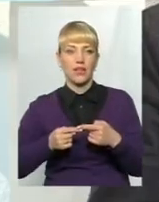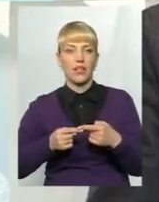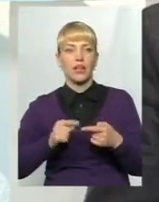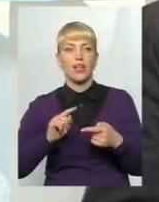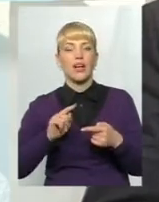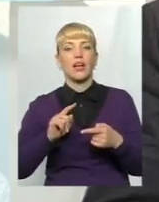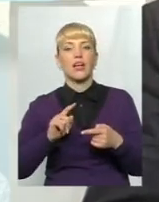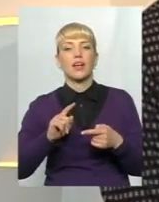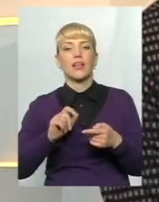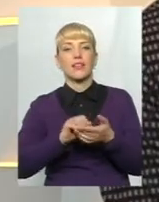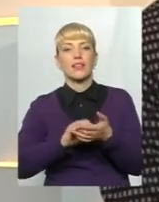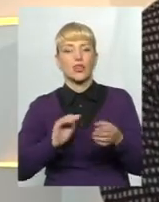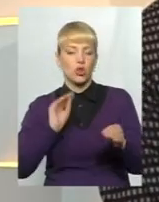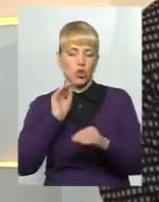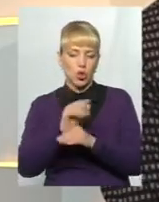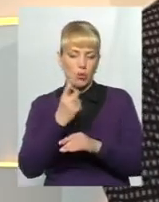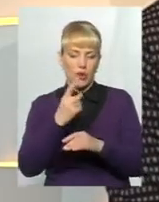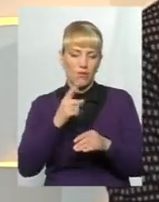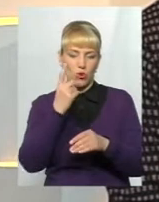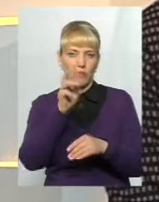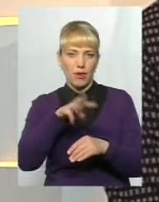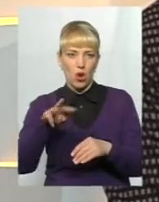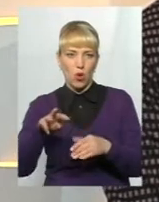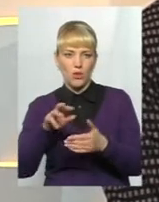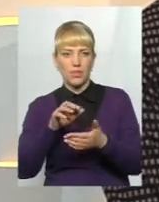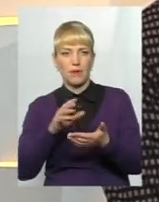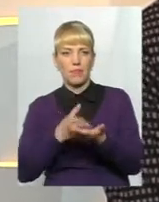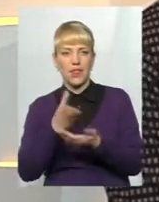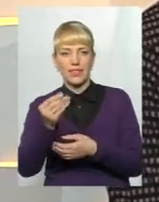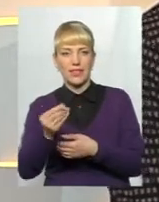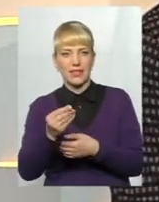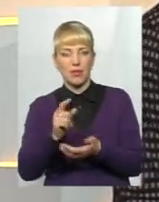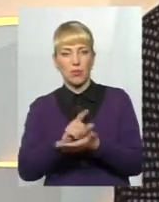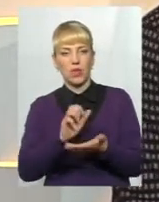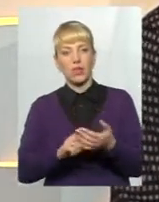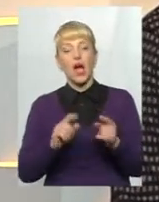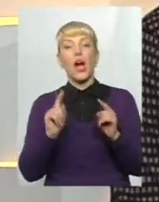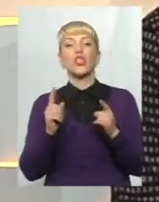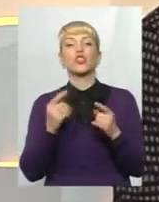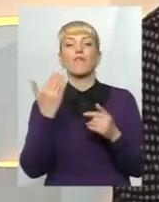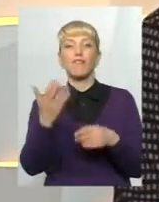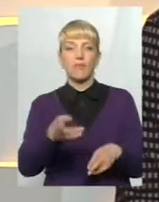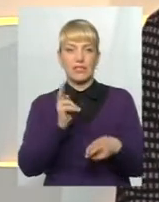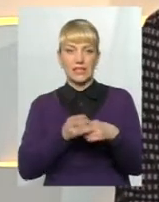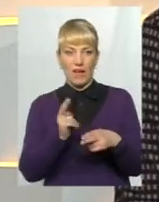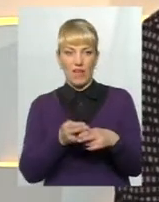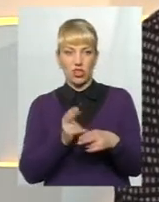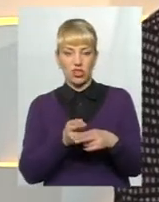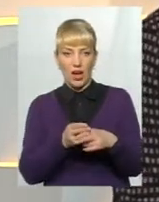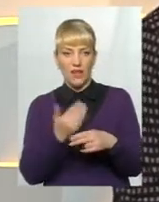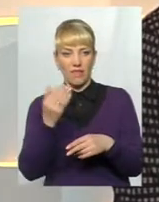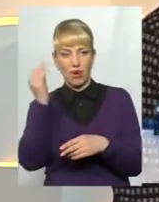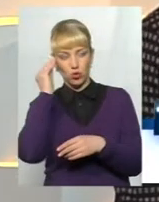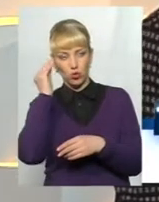Нарахували один мільйон їм сплатити додатково. А в мене питання, що заважає, на вашу